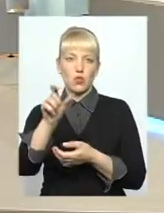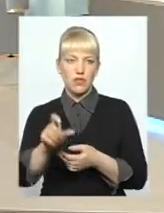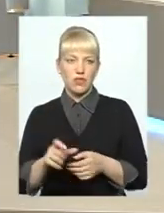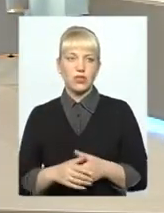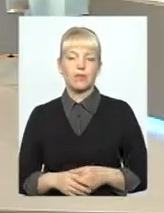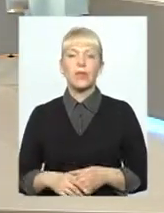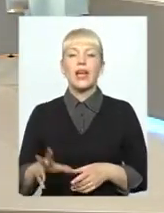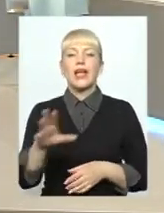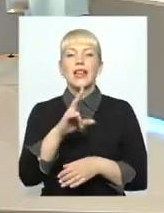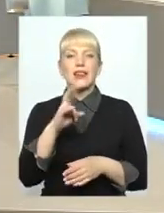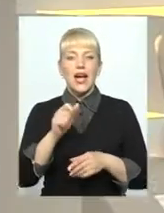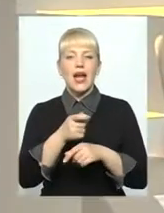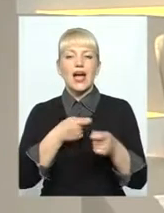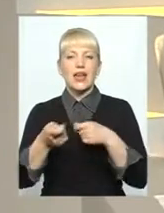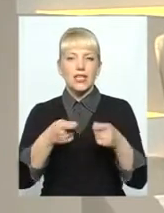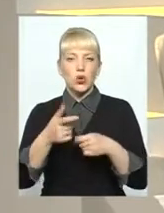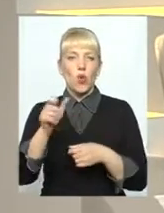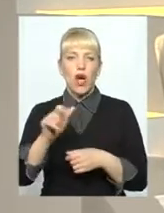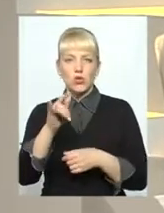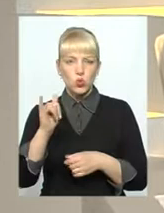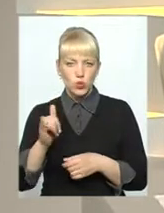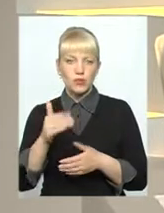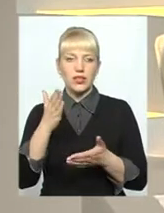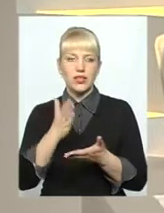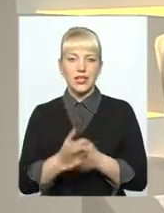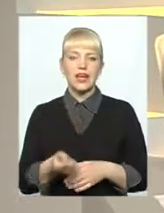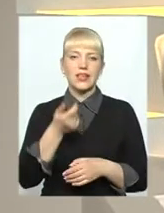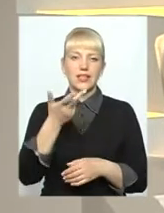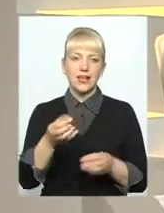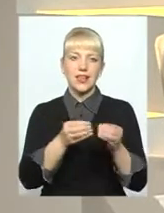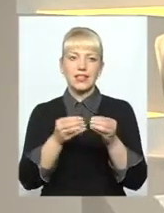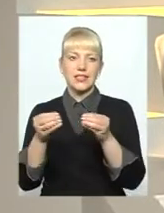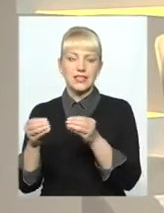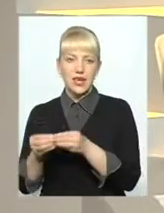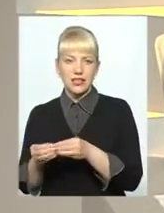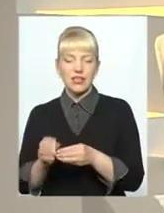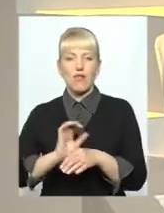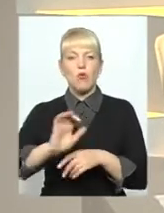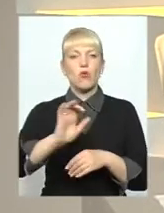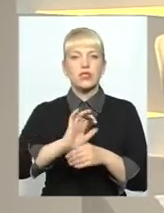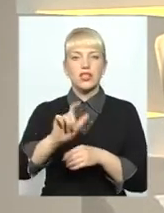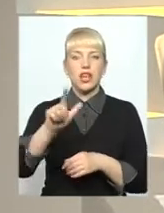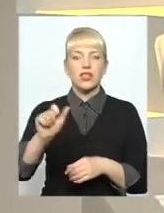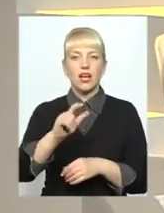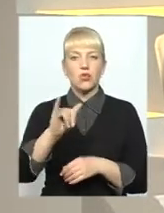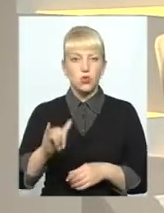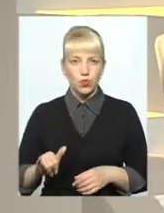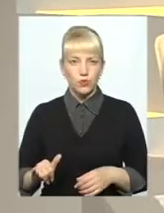ринку газу в нас в області є кілька десятків постачальників газу.